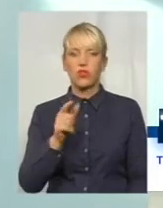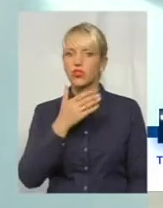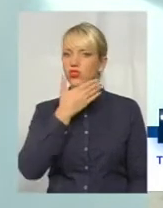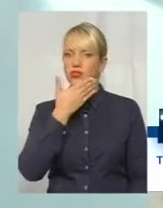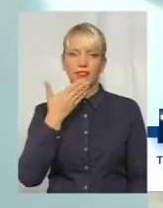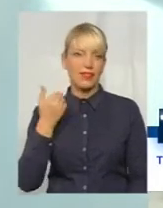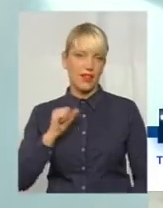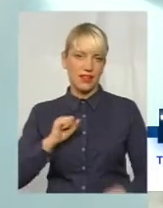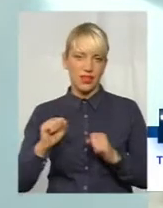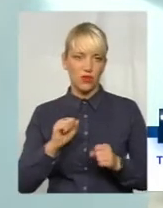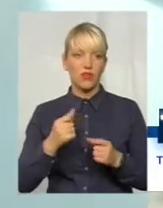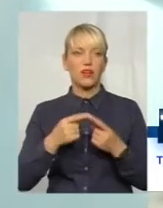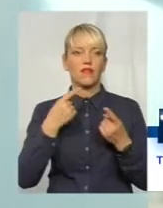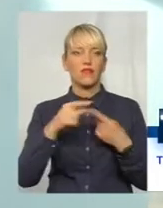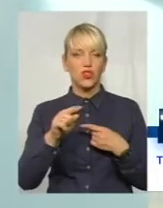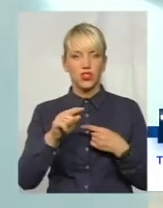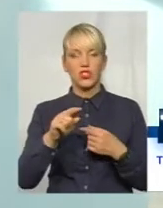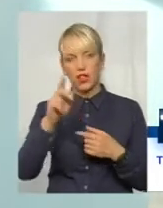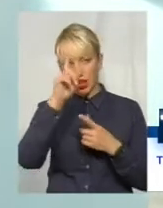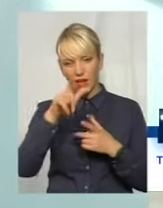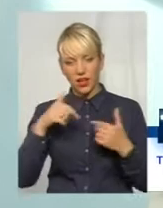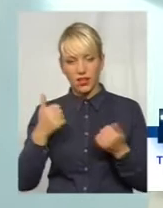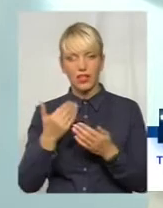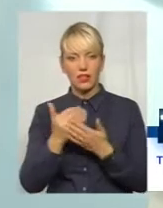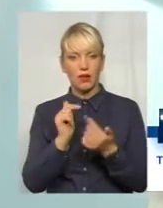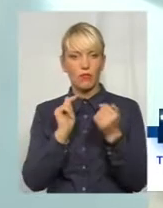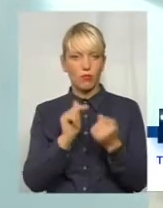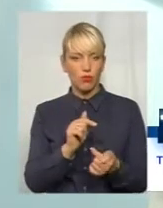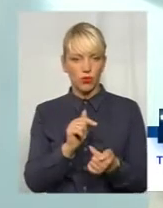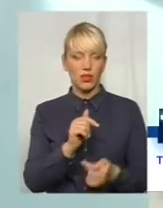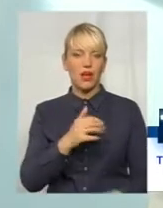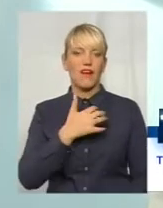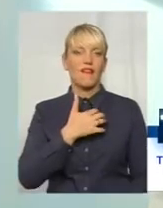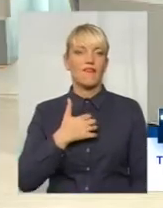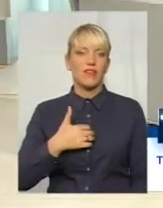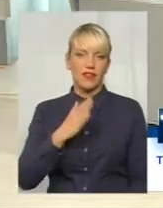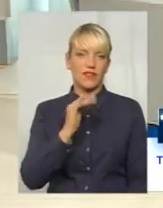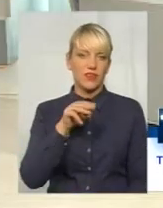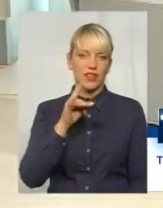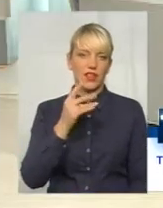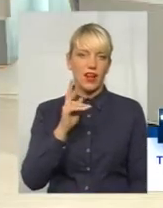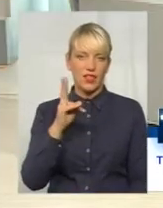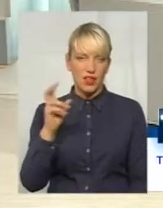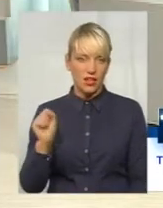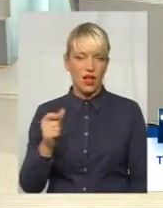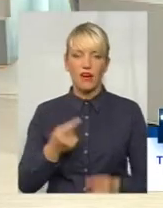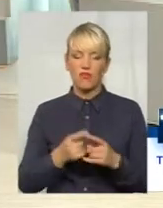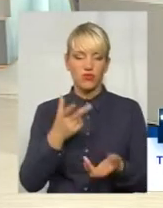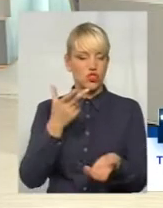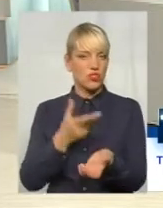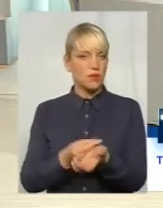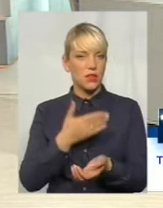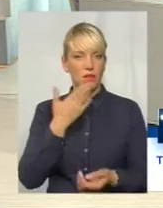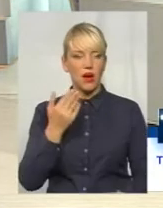Якщо в інших країнах вже є вакцина проти вітряної віспи, наш колендар щеплення, вона ще поки що не входить. А